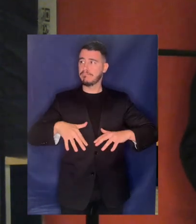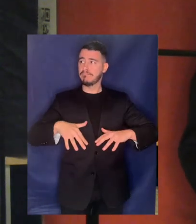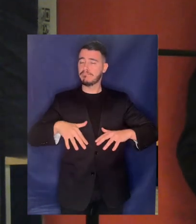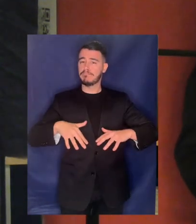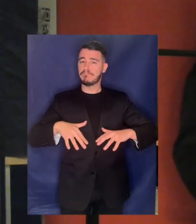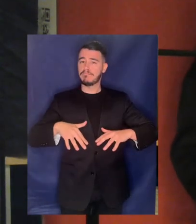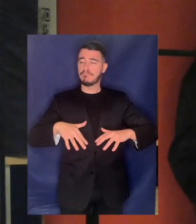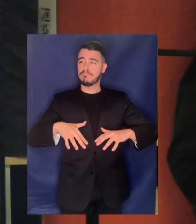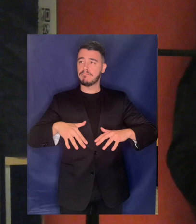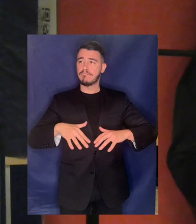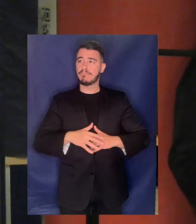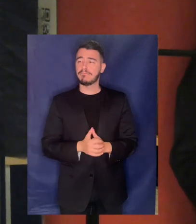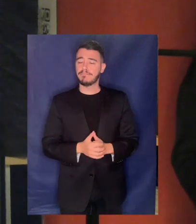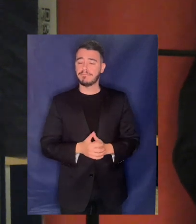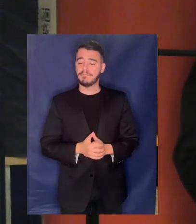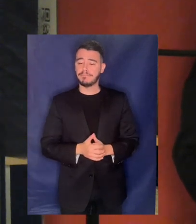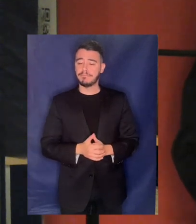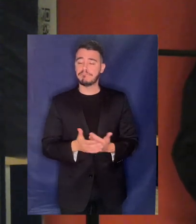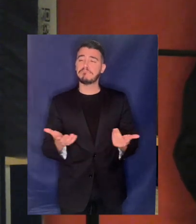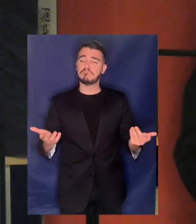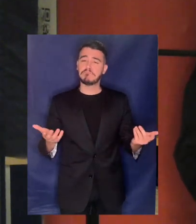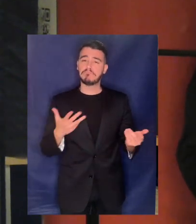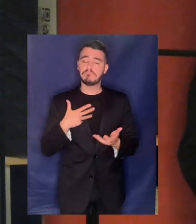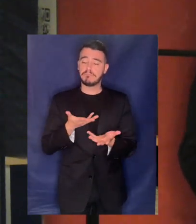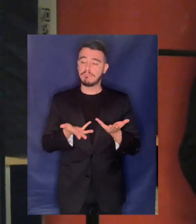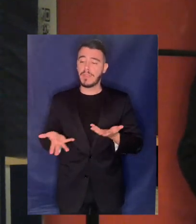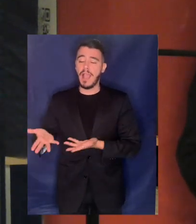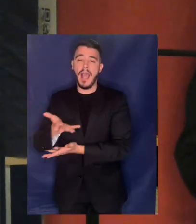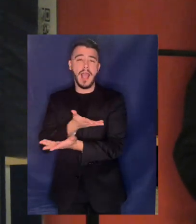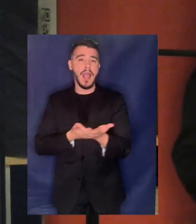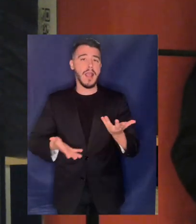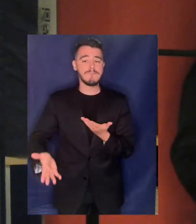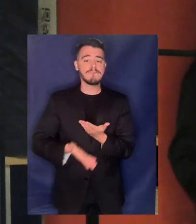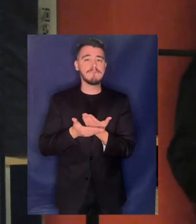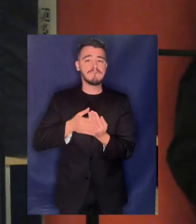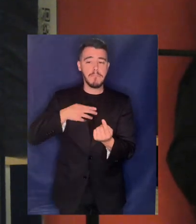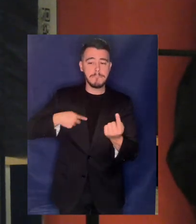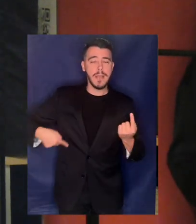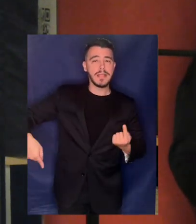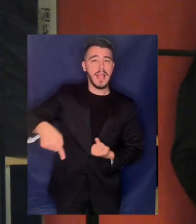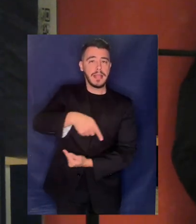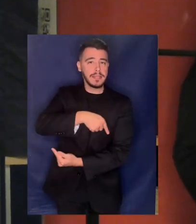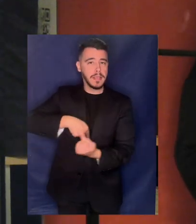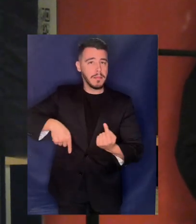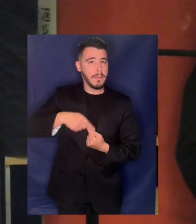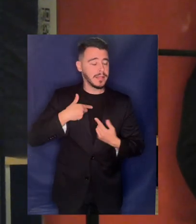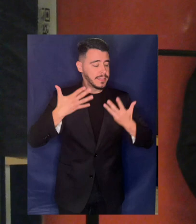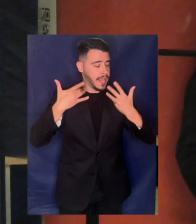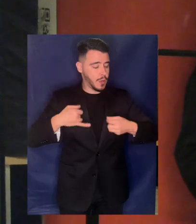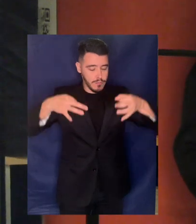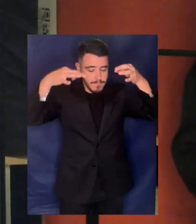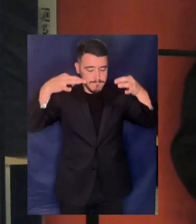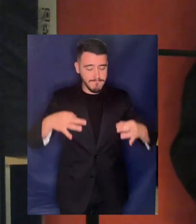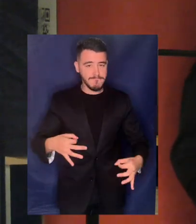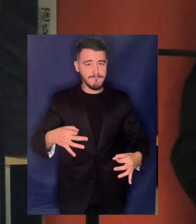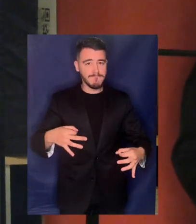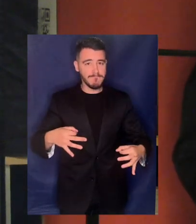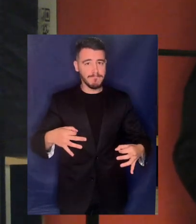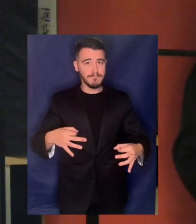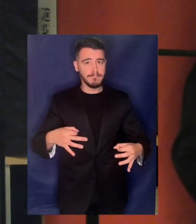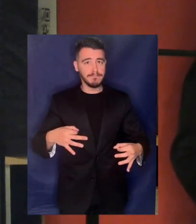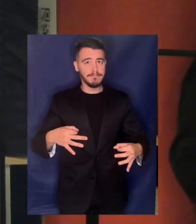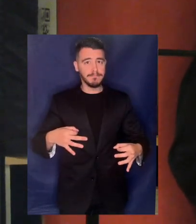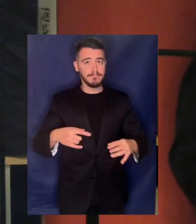κύκλο μιας αλυσίδας αλληλεγγύης συνέπειας των αγώνων μας σεβασμού της νομιμότητας που με τη